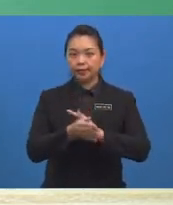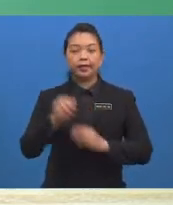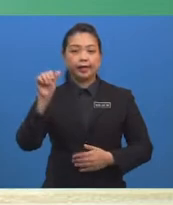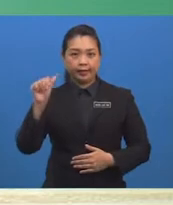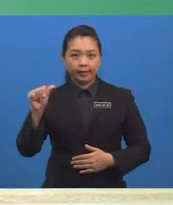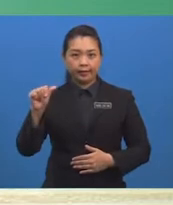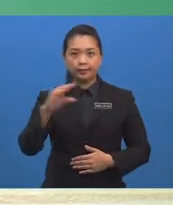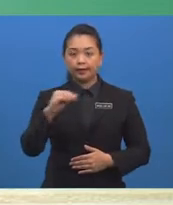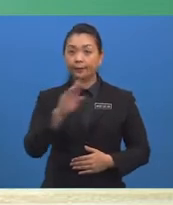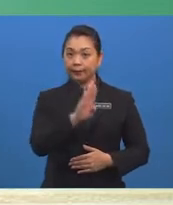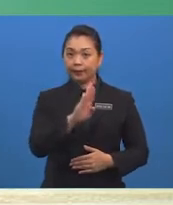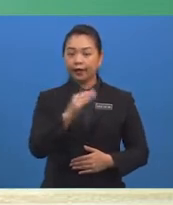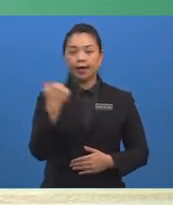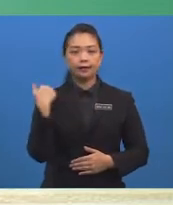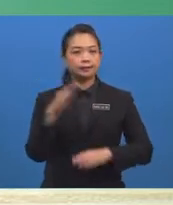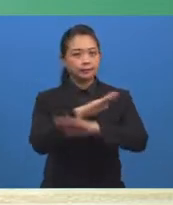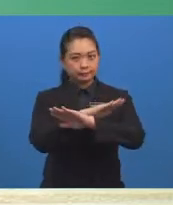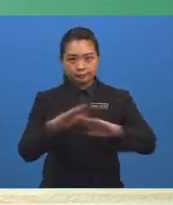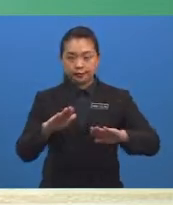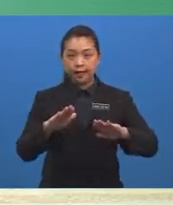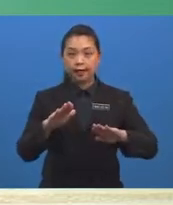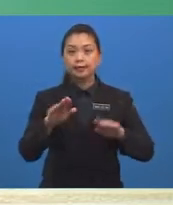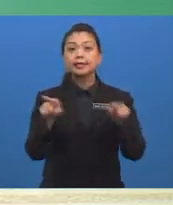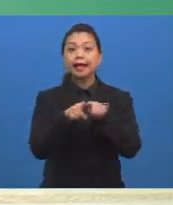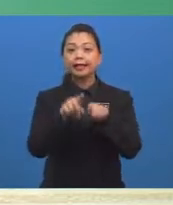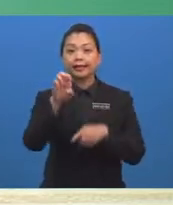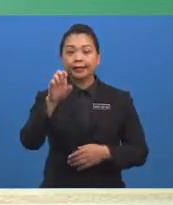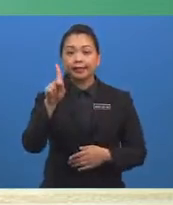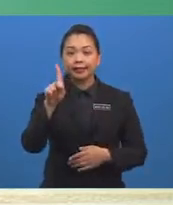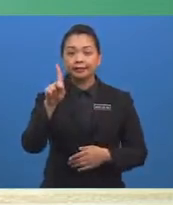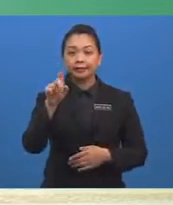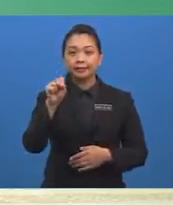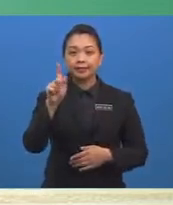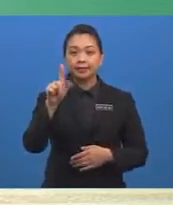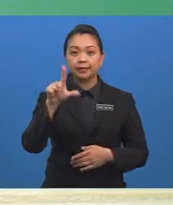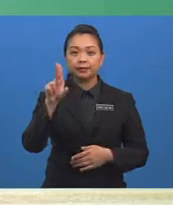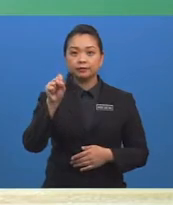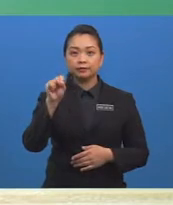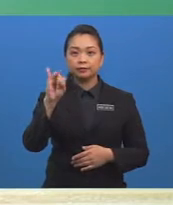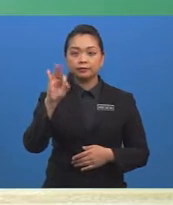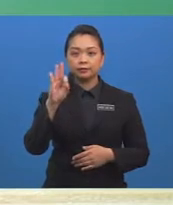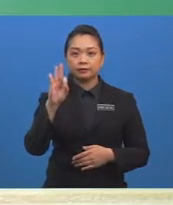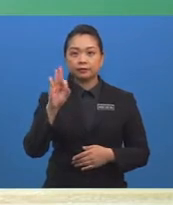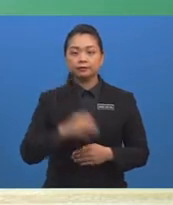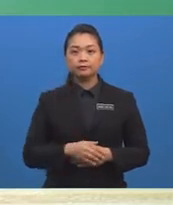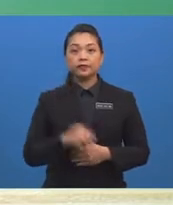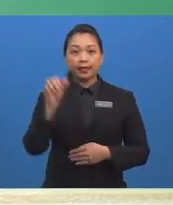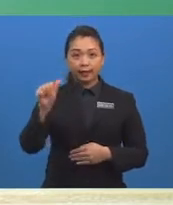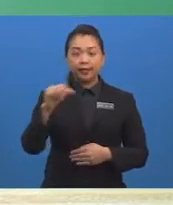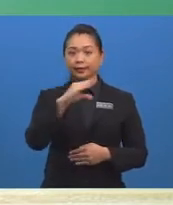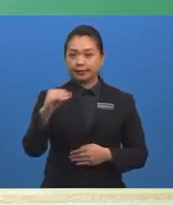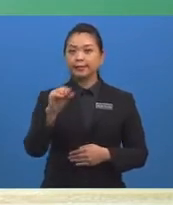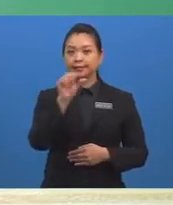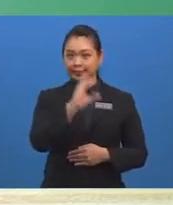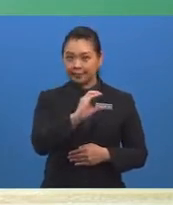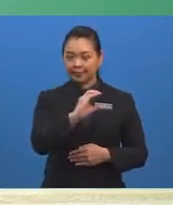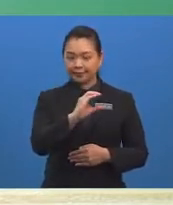dan peristiwa B adalah tidak saling eksklusif Manakala peristiwa A dan peristiwa C adalah